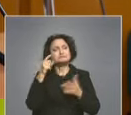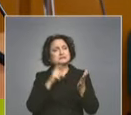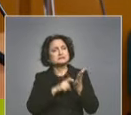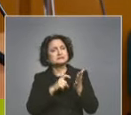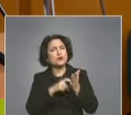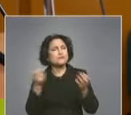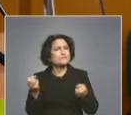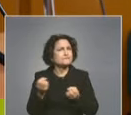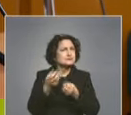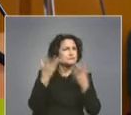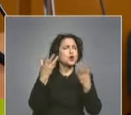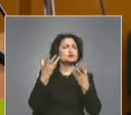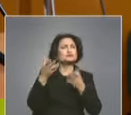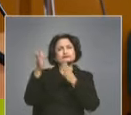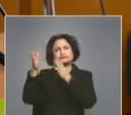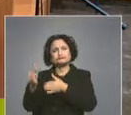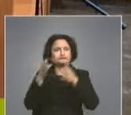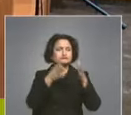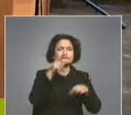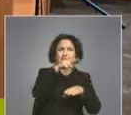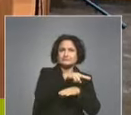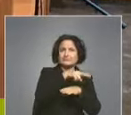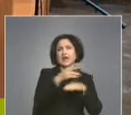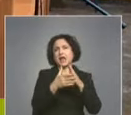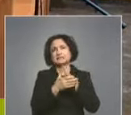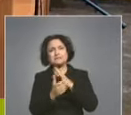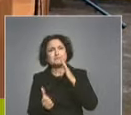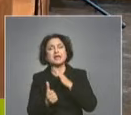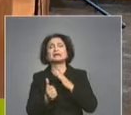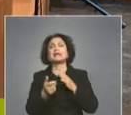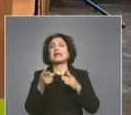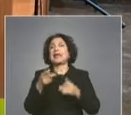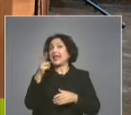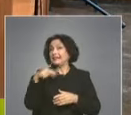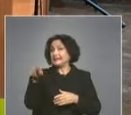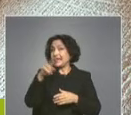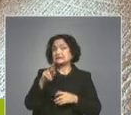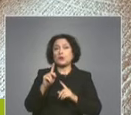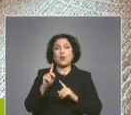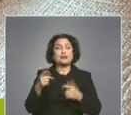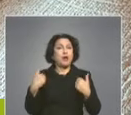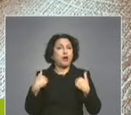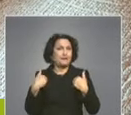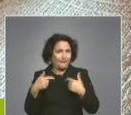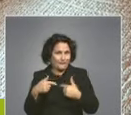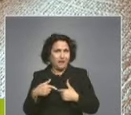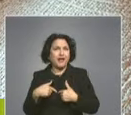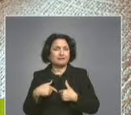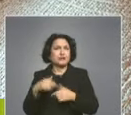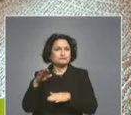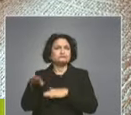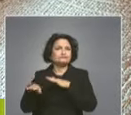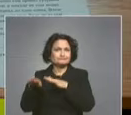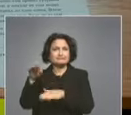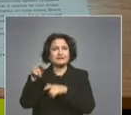етапи и ролята на страните, свидетелите и експертите. Така Деси, която бе адвокат на подсъдимия, вече е взела решение да